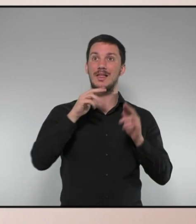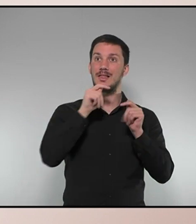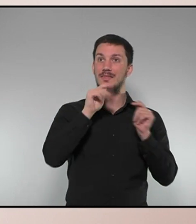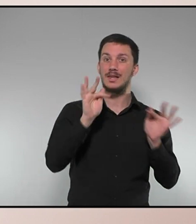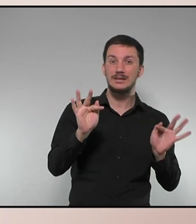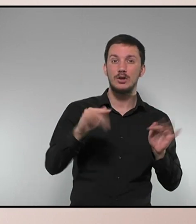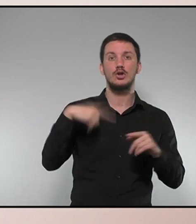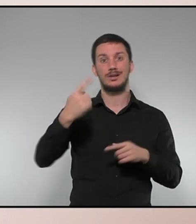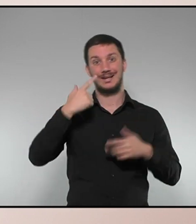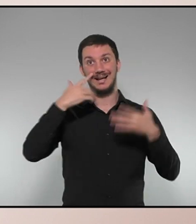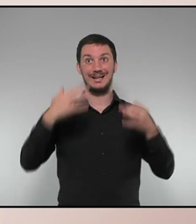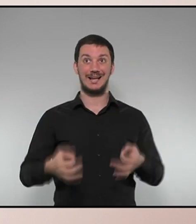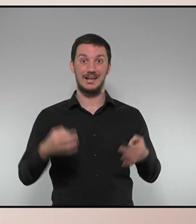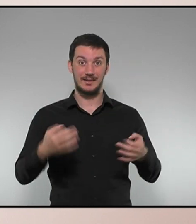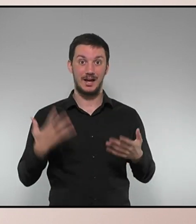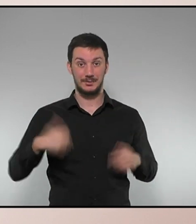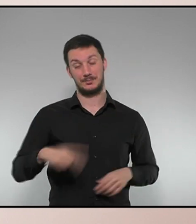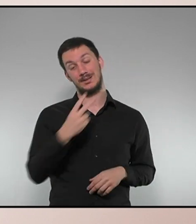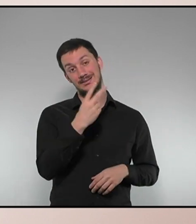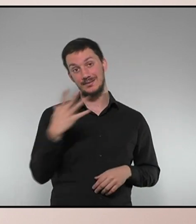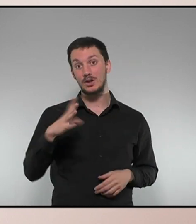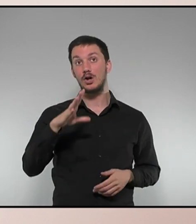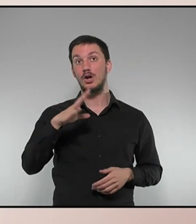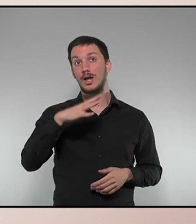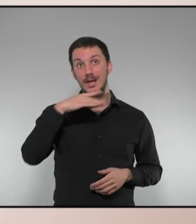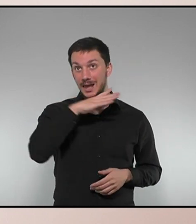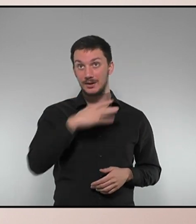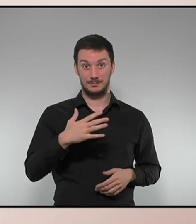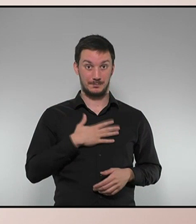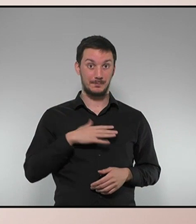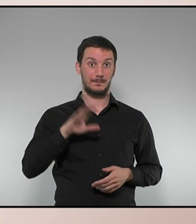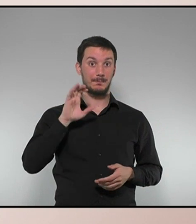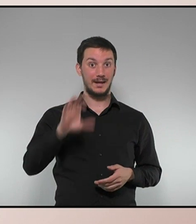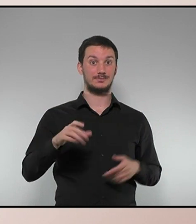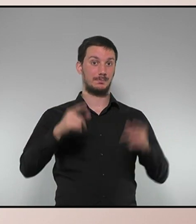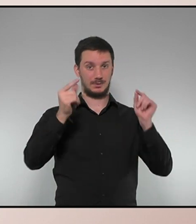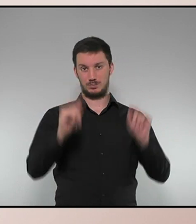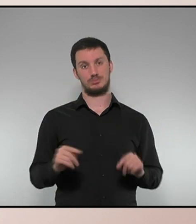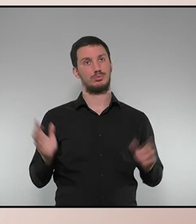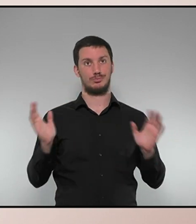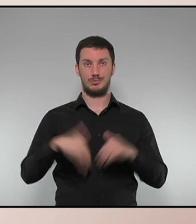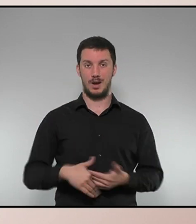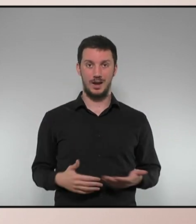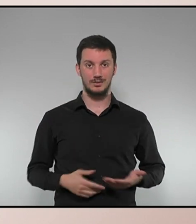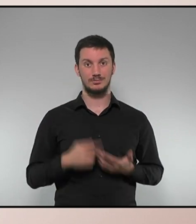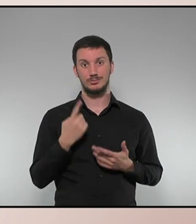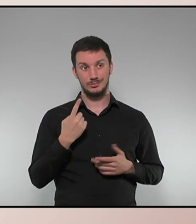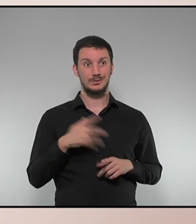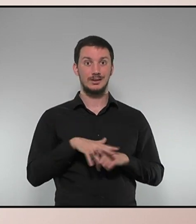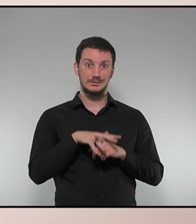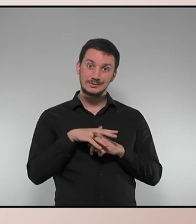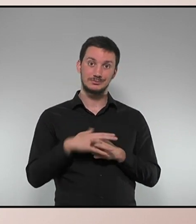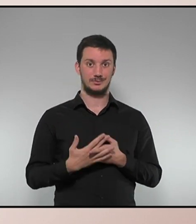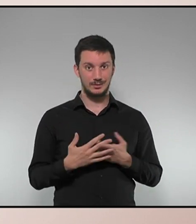i la realitat és que avui a 25 de gener aquest país, el nostre país no té pressupostos i això és una anomalia amb la que està caient una